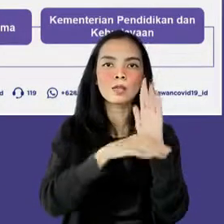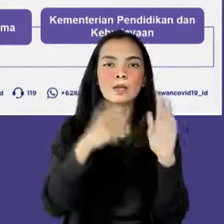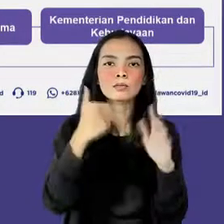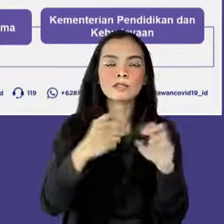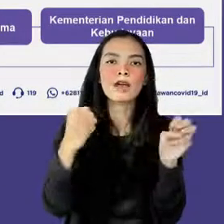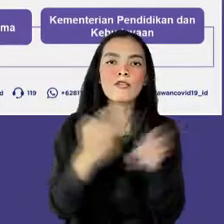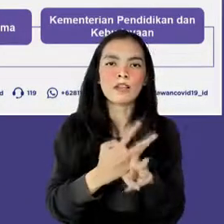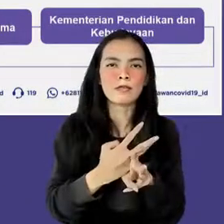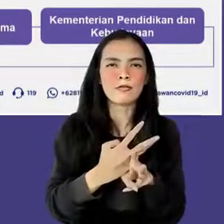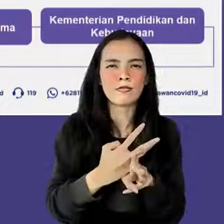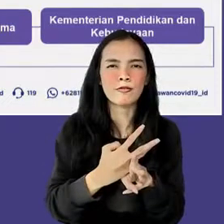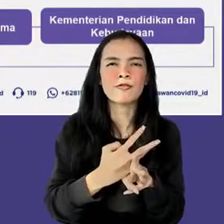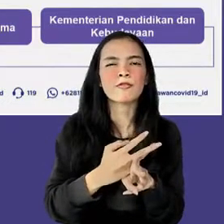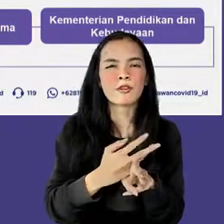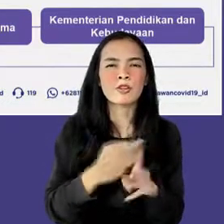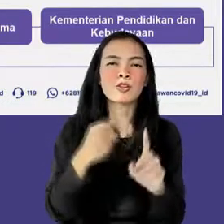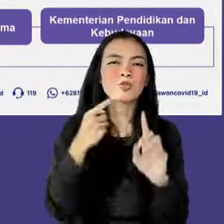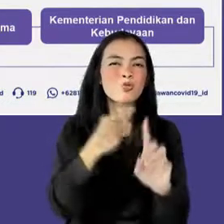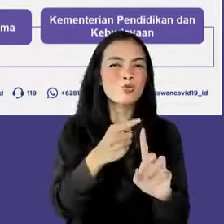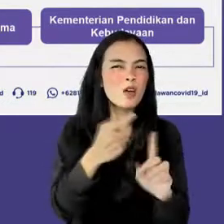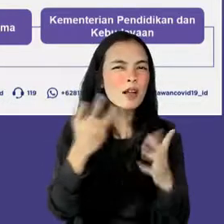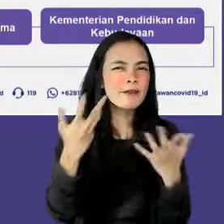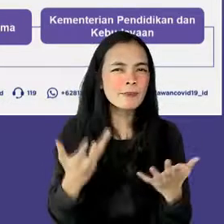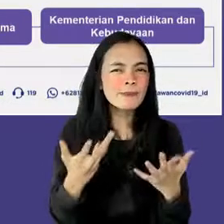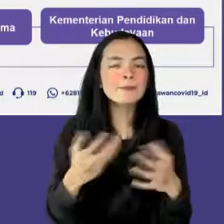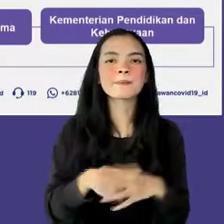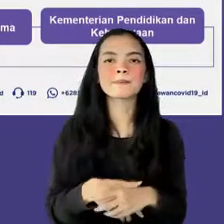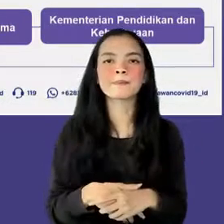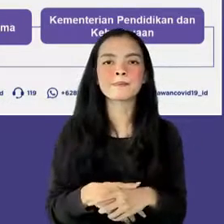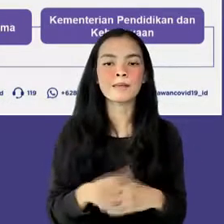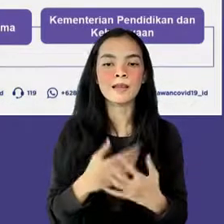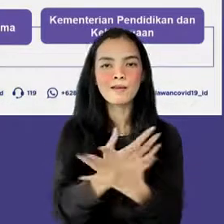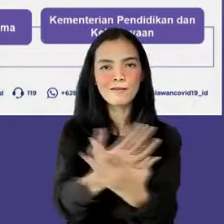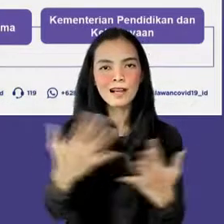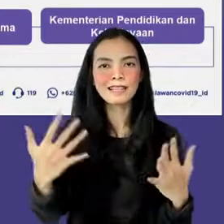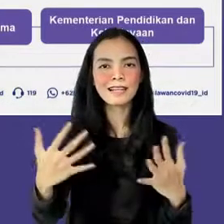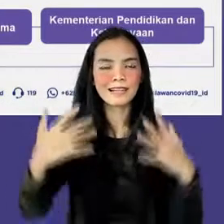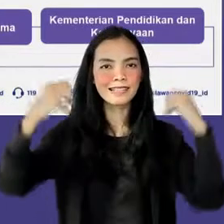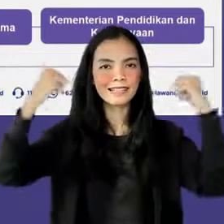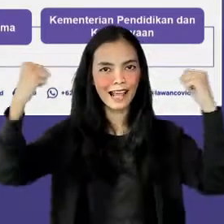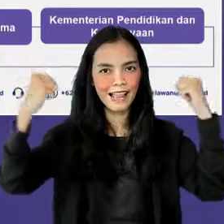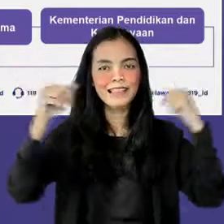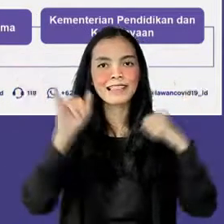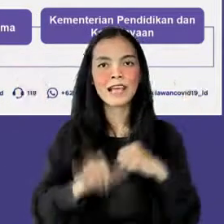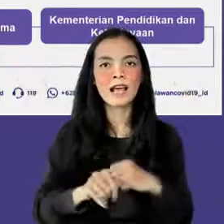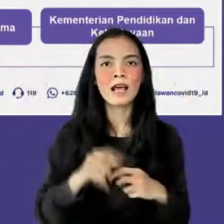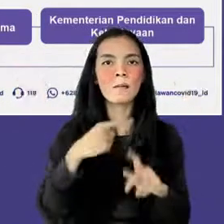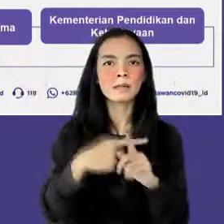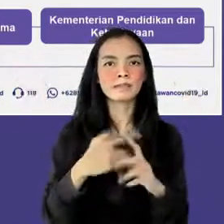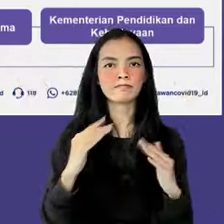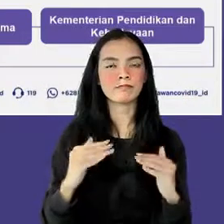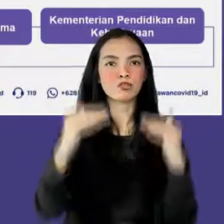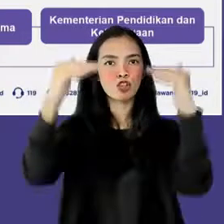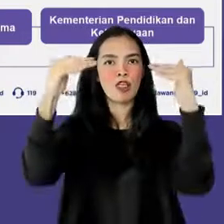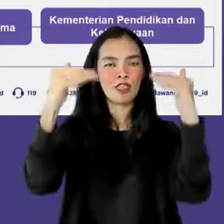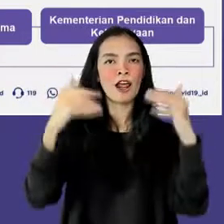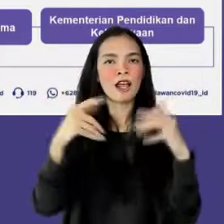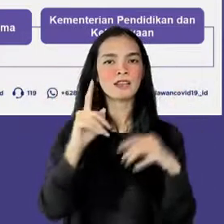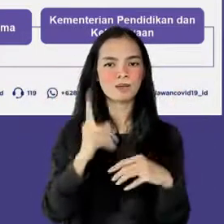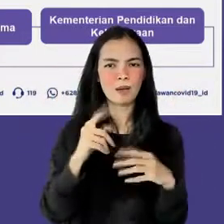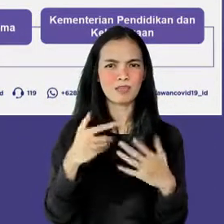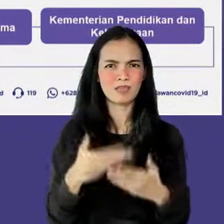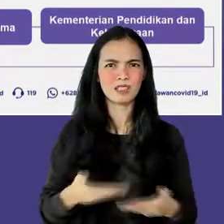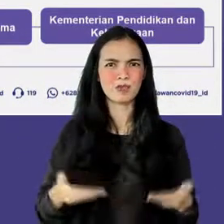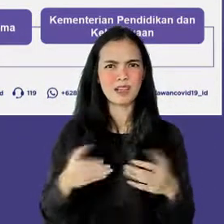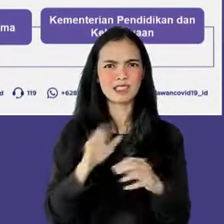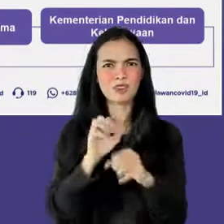sebesar-besarnya dengan tujuan akhir yaitu membentuk masyarakat yang sehat serta sejahtera di tengah masa